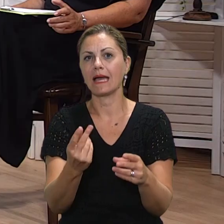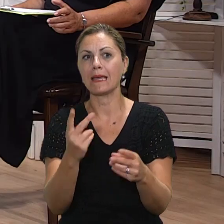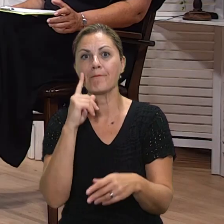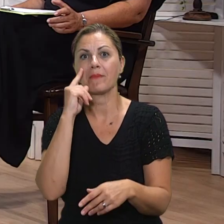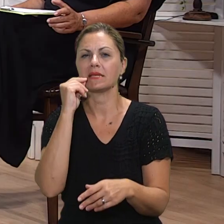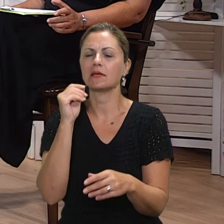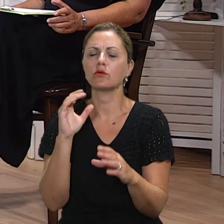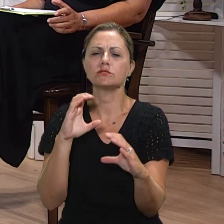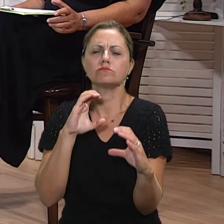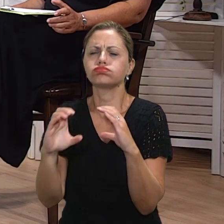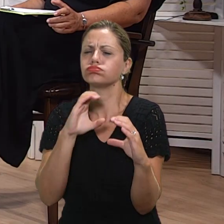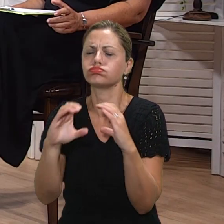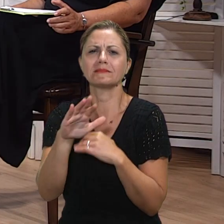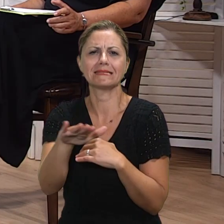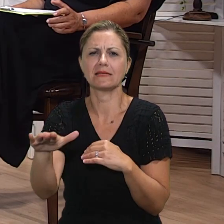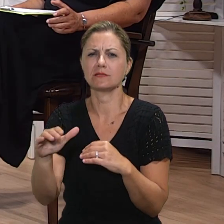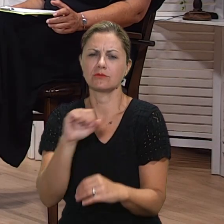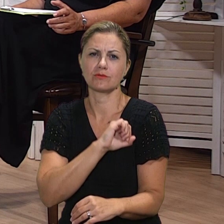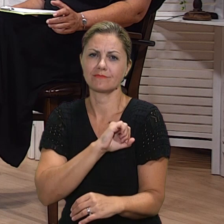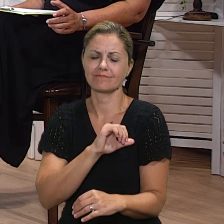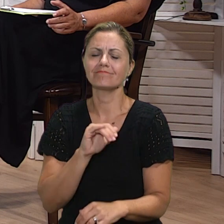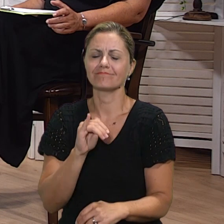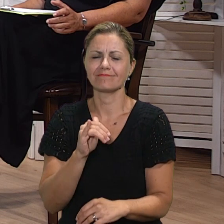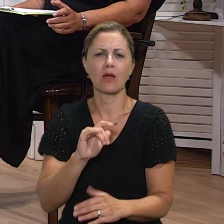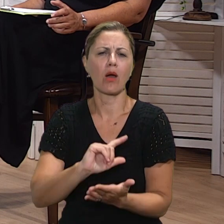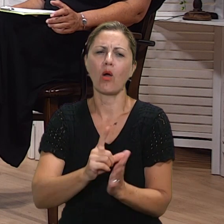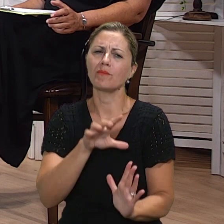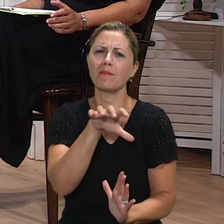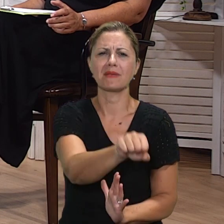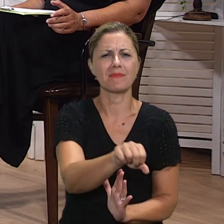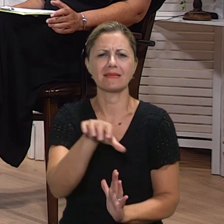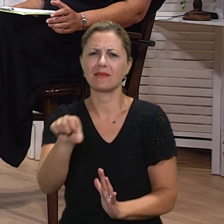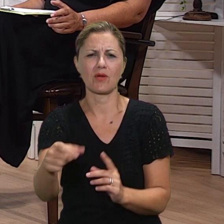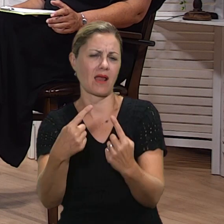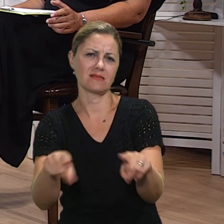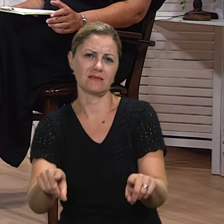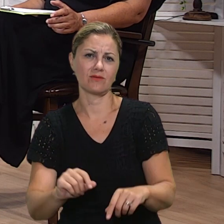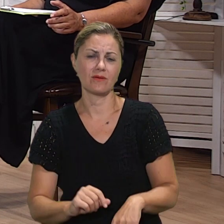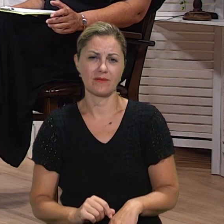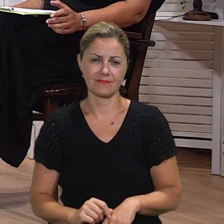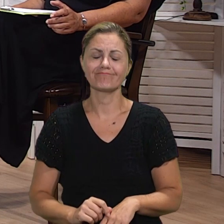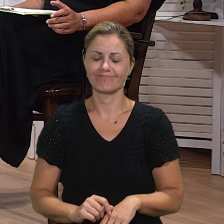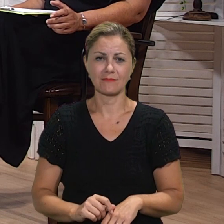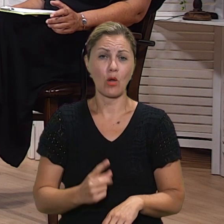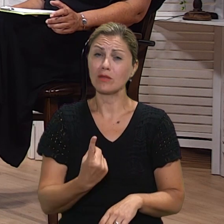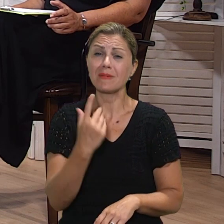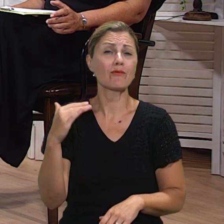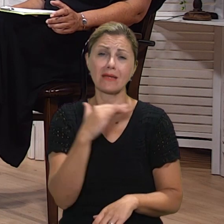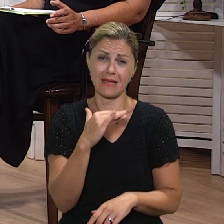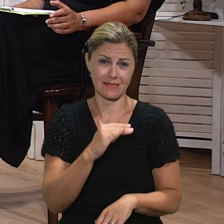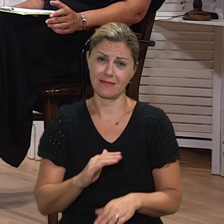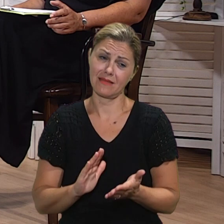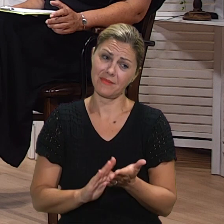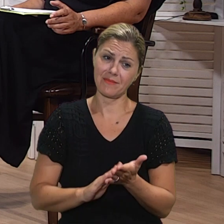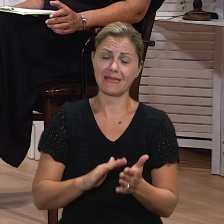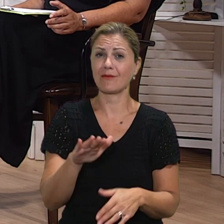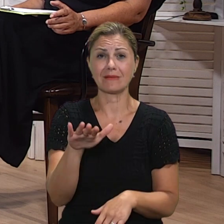Naravno, to se primijeti po samom stavu učenika kada dođe u razred. Već od prvih dana prvog razreda mi primijetimo